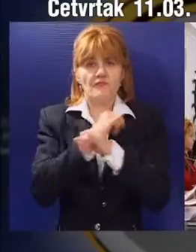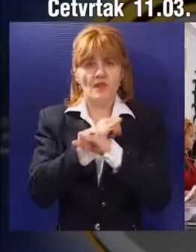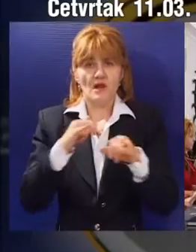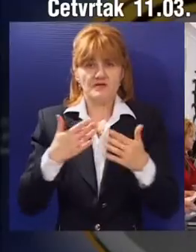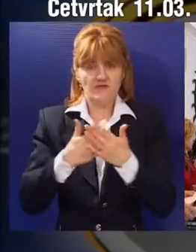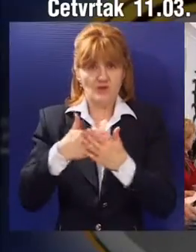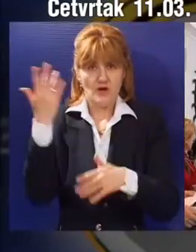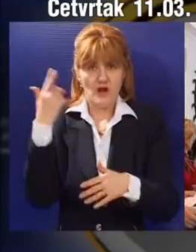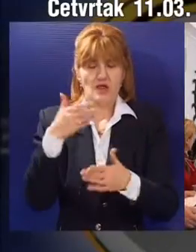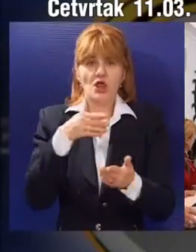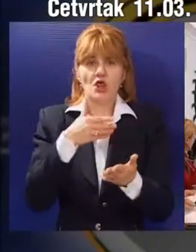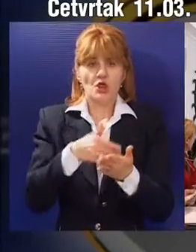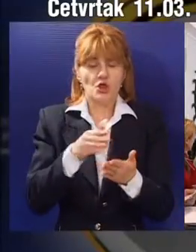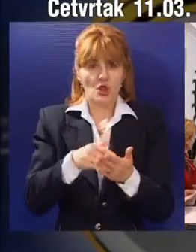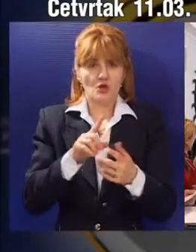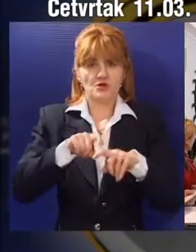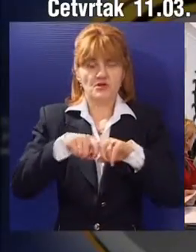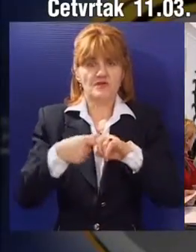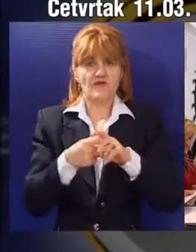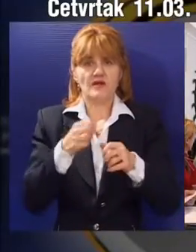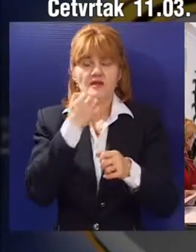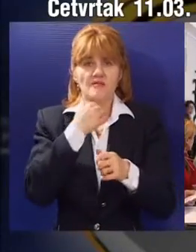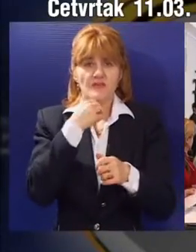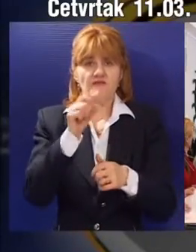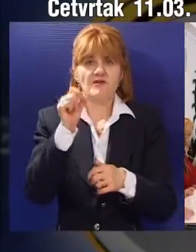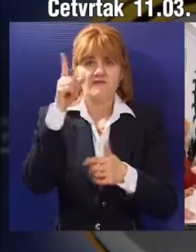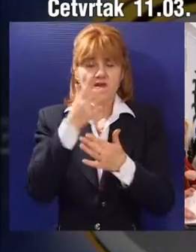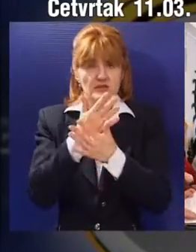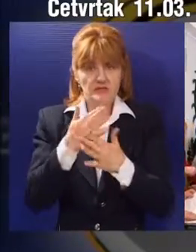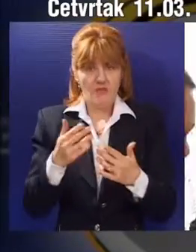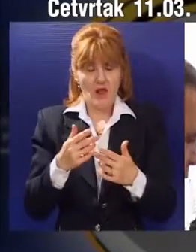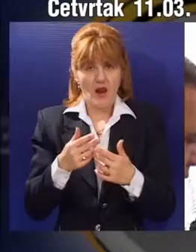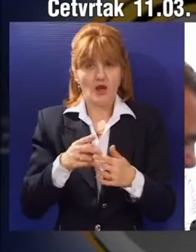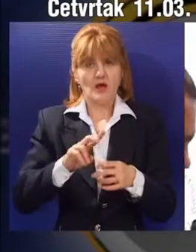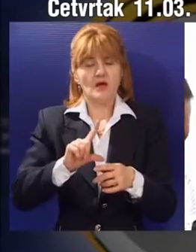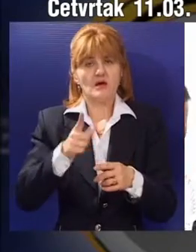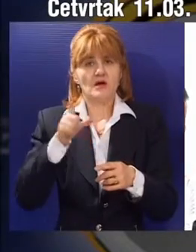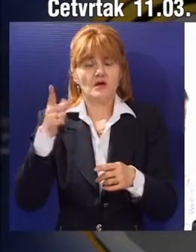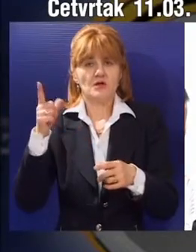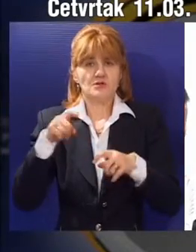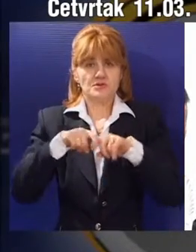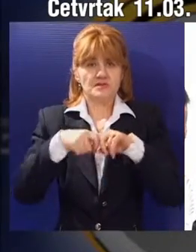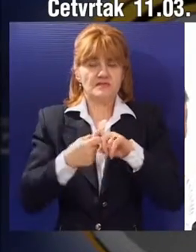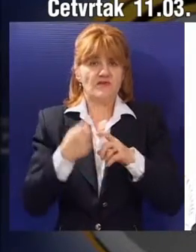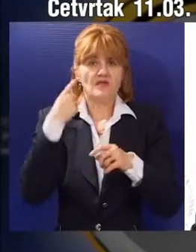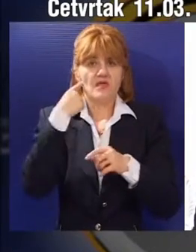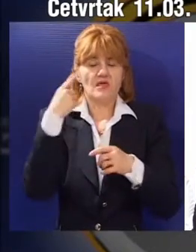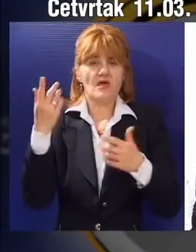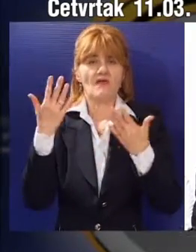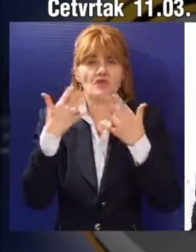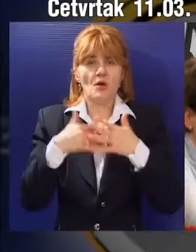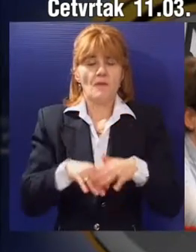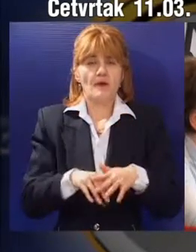Za troškove funkcionisanja poslovnog inkubatora Subotica je u iznosu od 12 miliona dinara, dok je za funkcionisanje javno